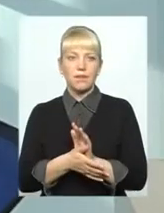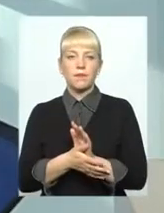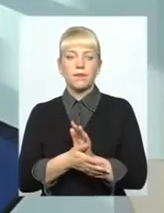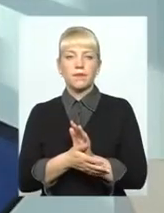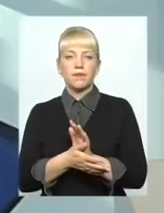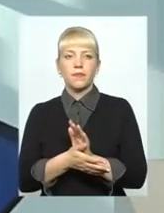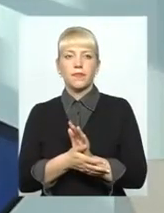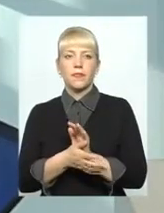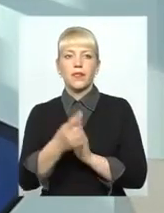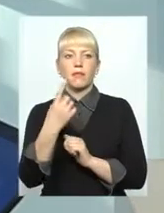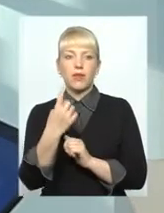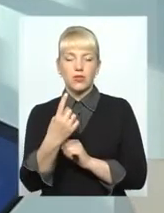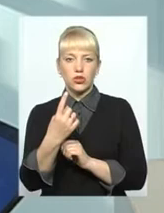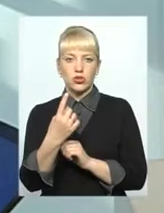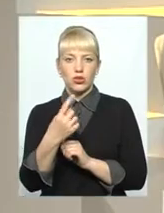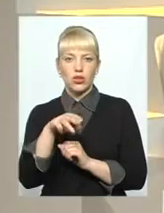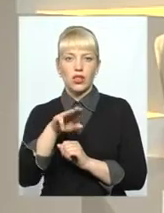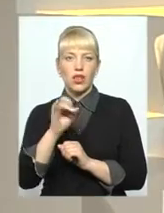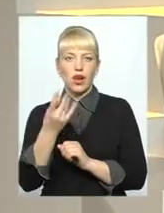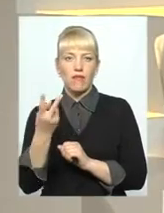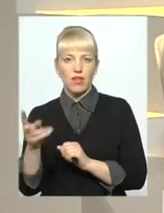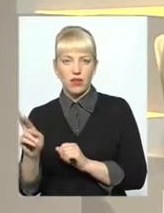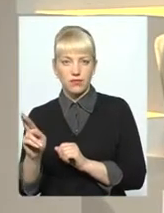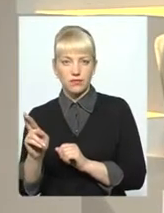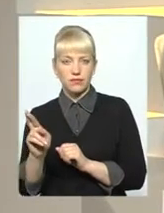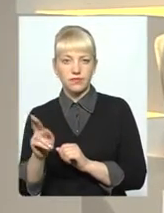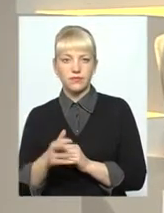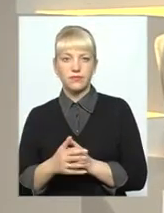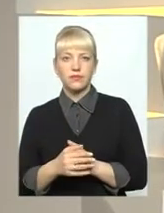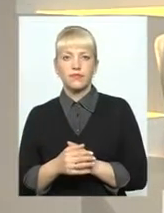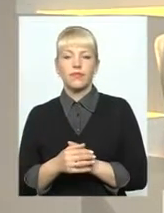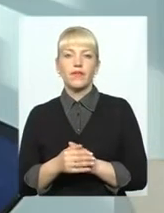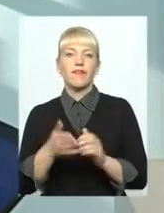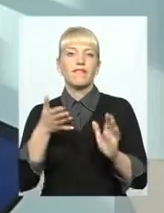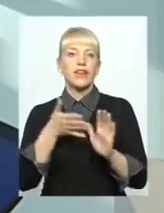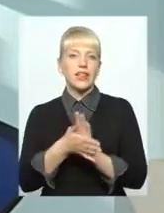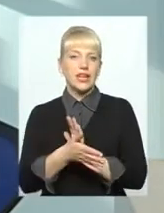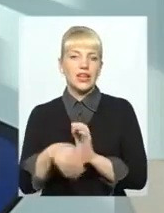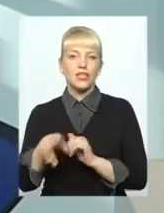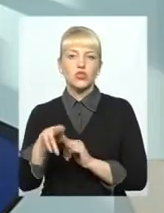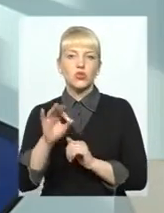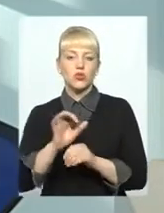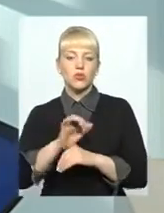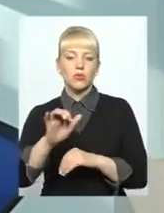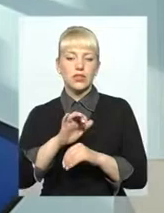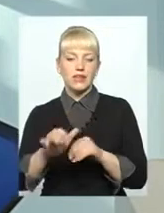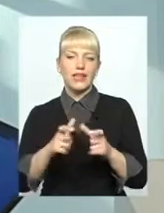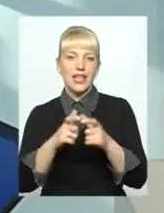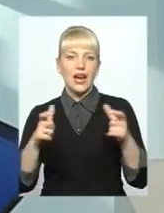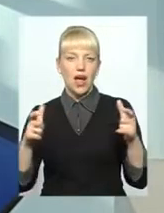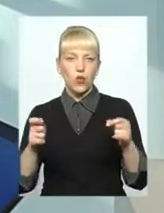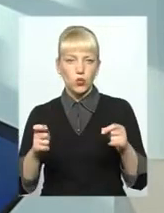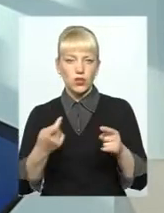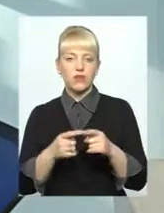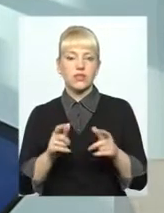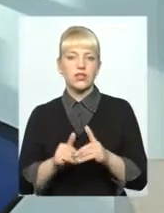з 1 травня витрати щодо доставки рахунків також збільшились на